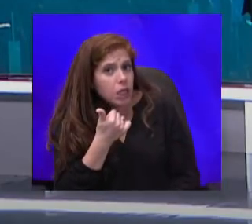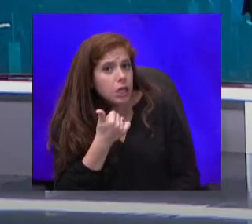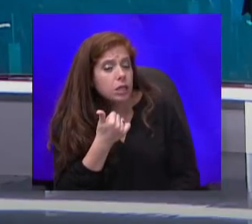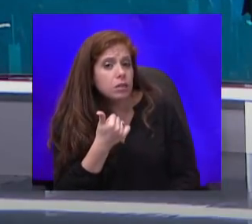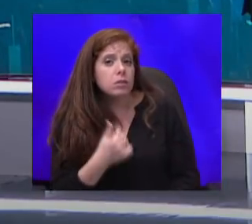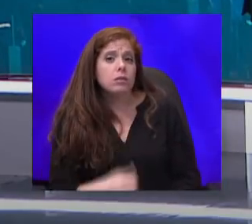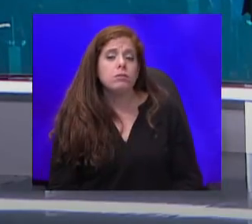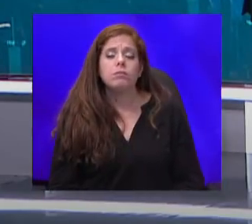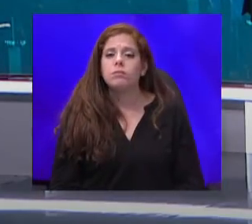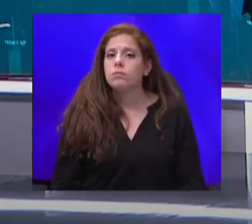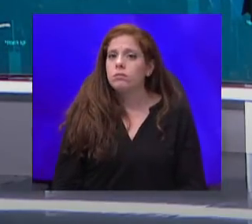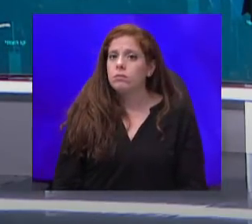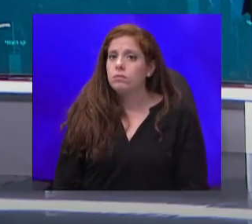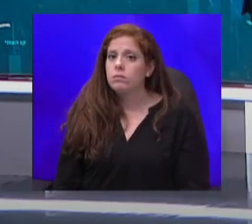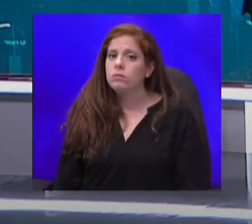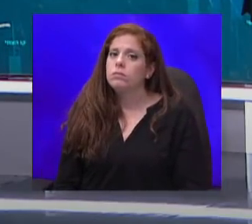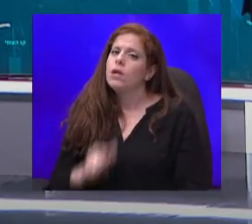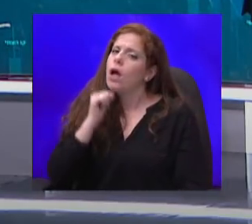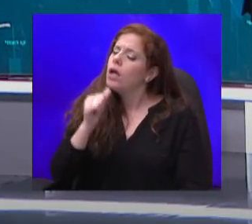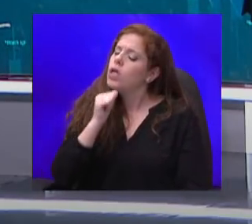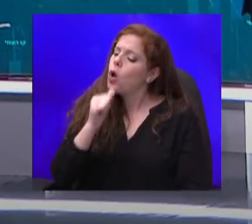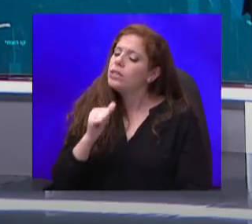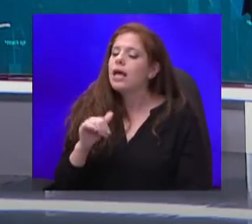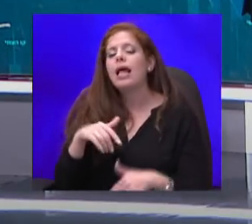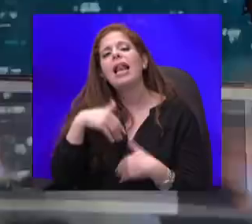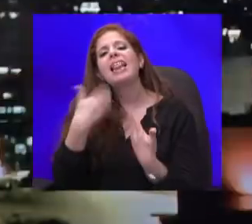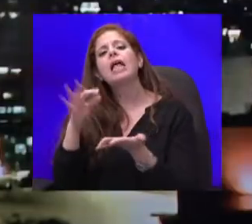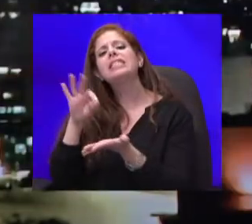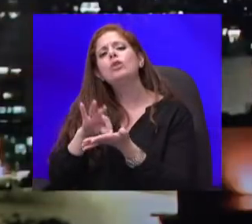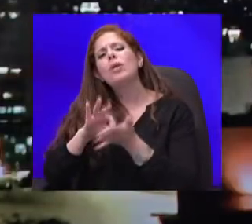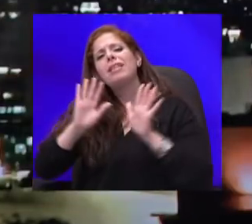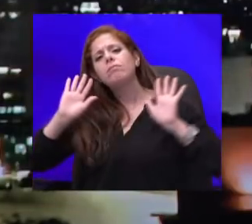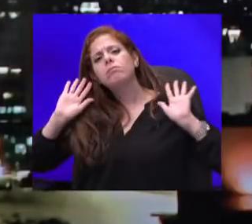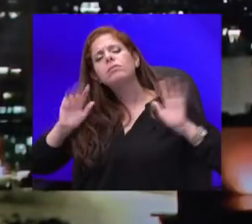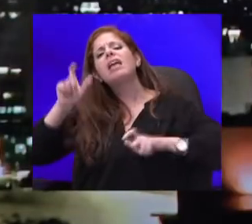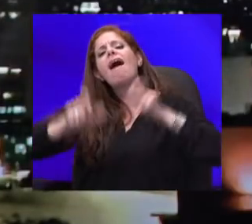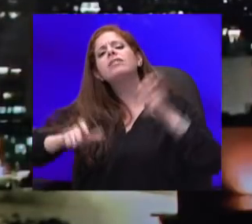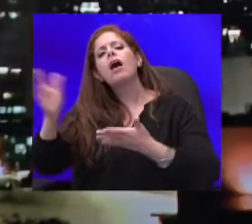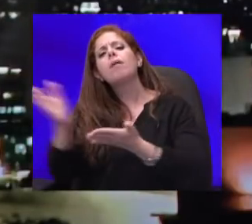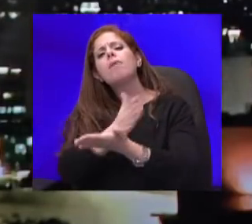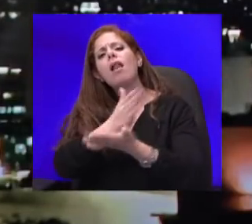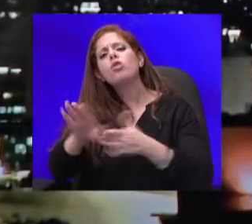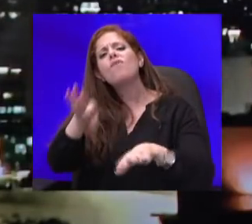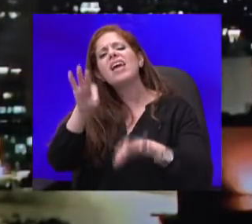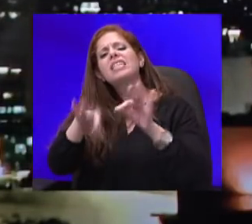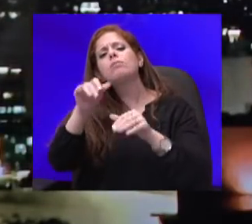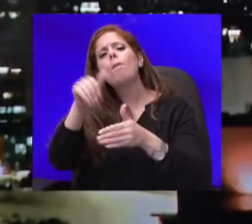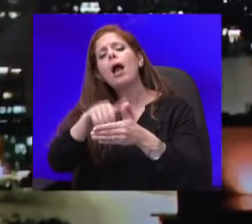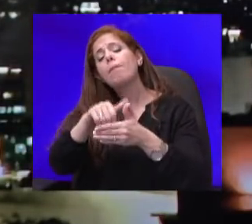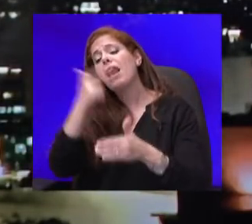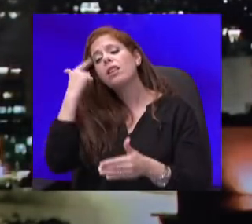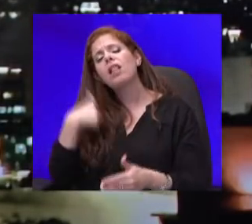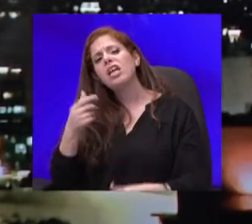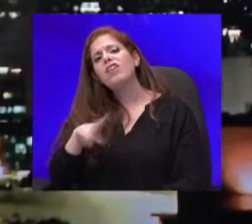אני לא רוצה לתת ציונים, זה ניתן לאזרחים להצביע בקלפי, אבל אין ספק שיש פה איזשהו בעיה. אוקיי, ושאלה האחרונה,